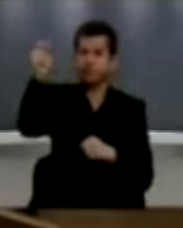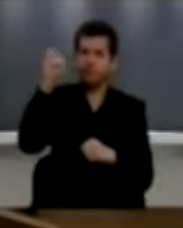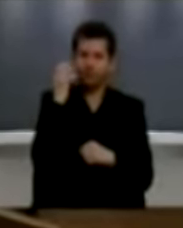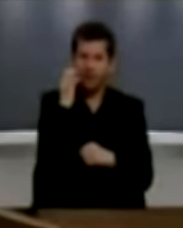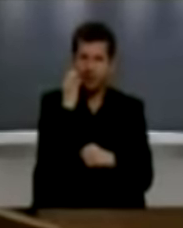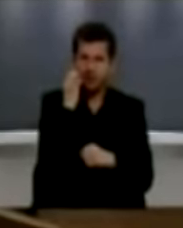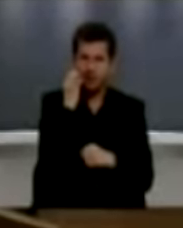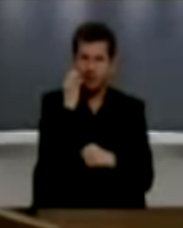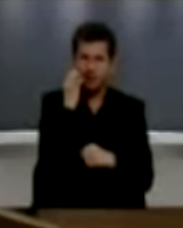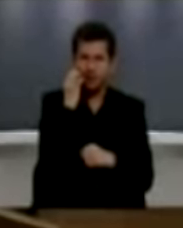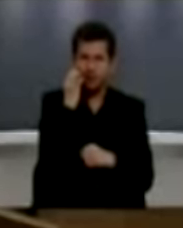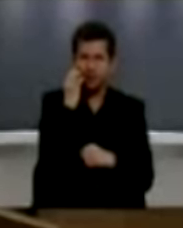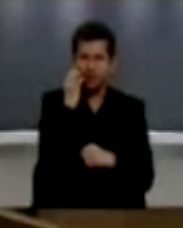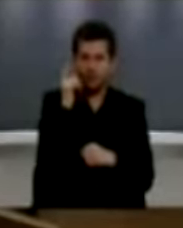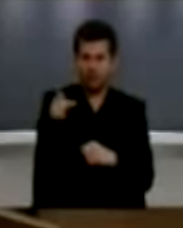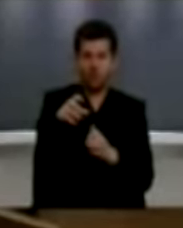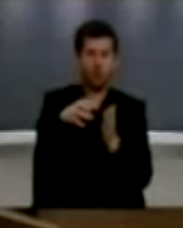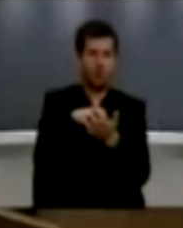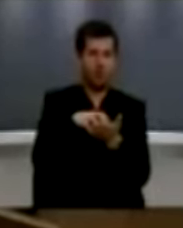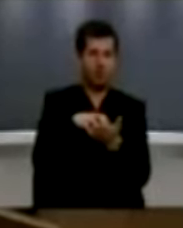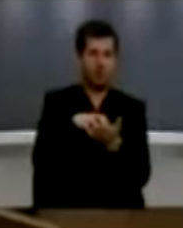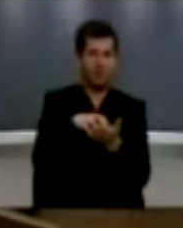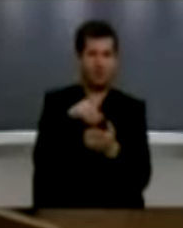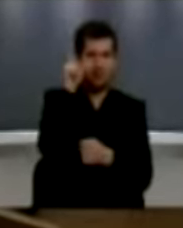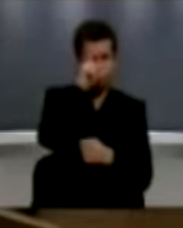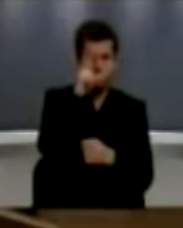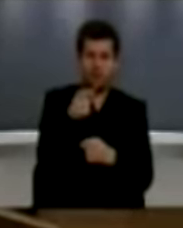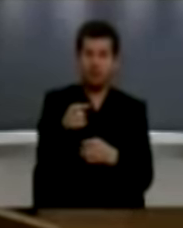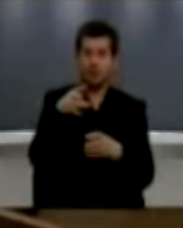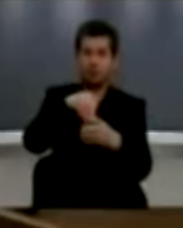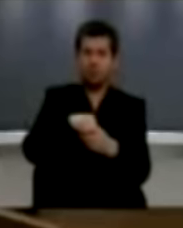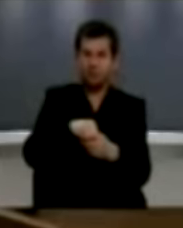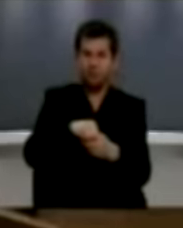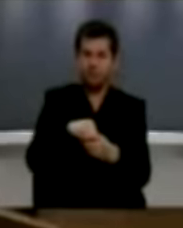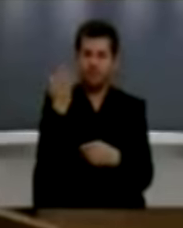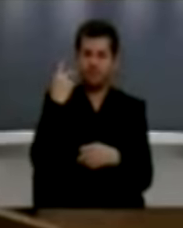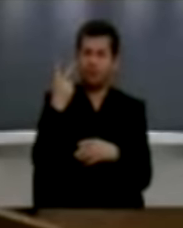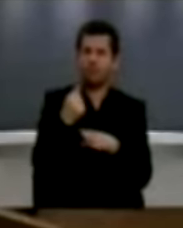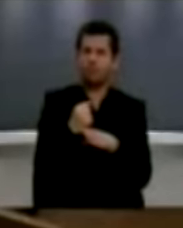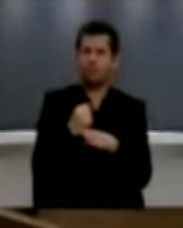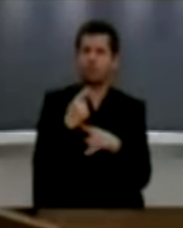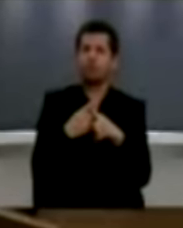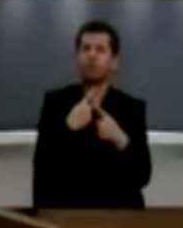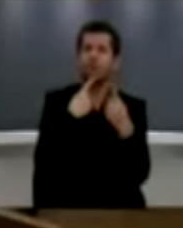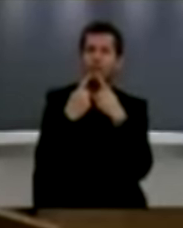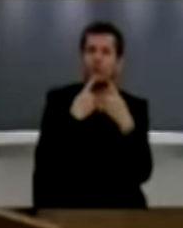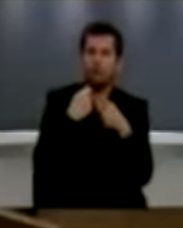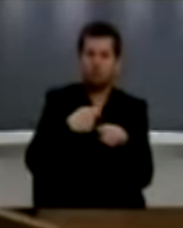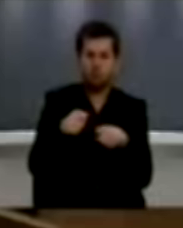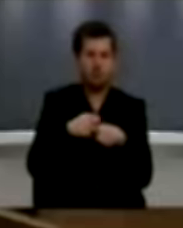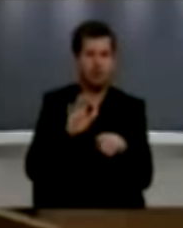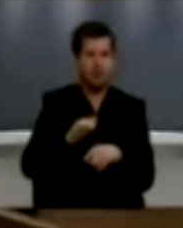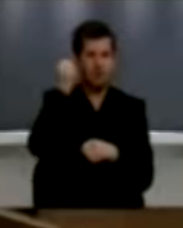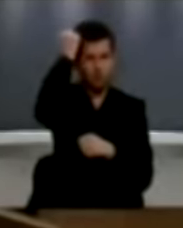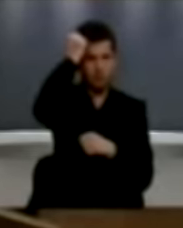nga antartë listës sërbe normal, pjesë e delegacionit sërbi si parady muajsh dhe flasin për regulimin e mërëndshëm të